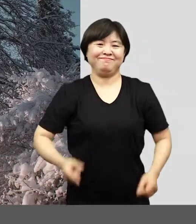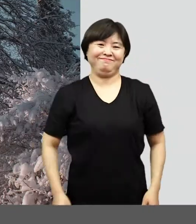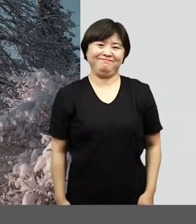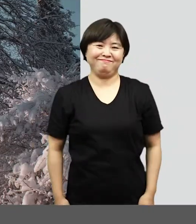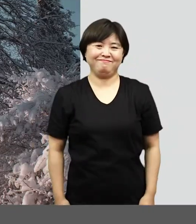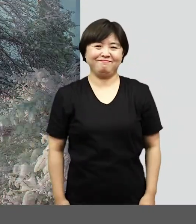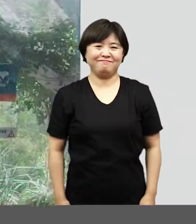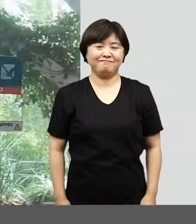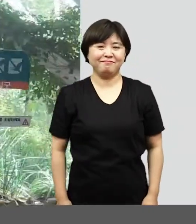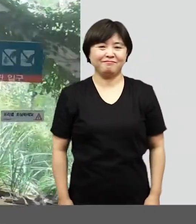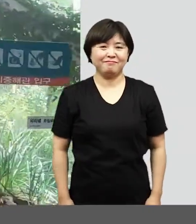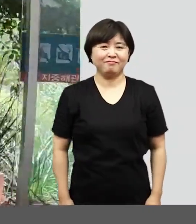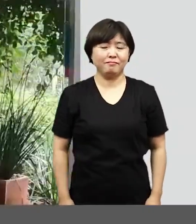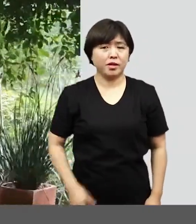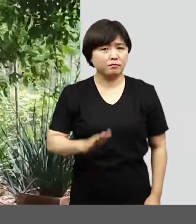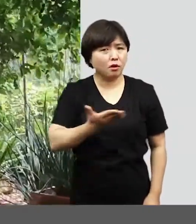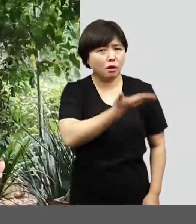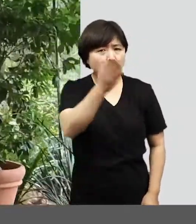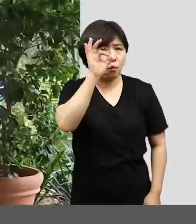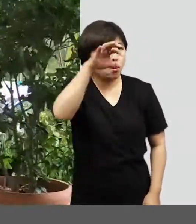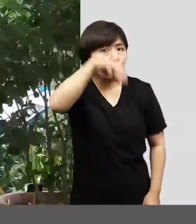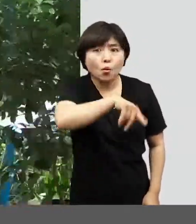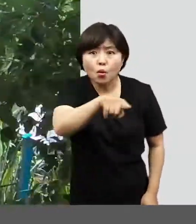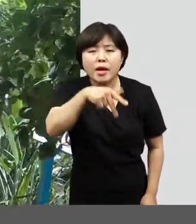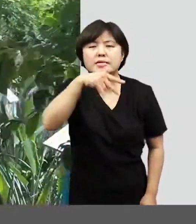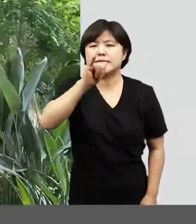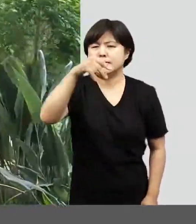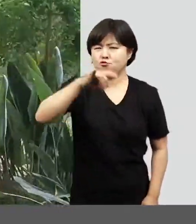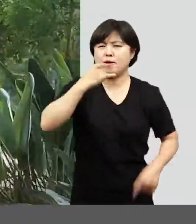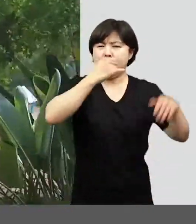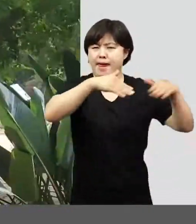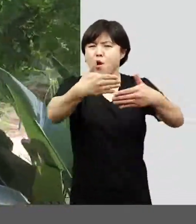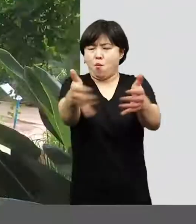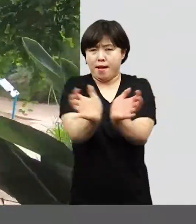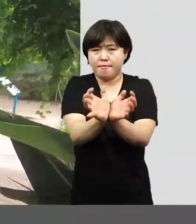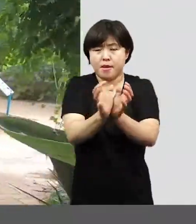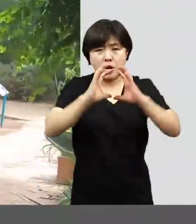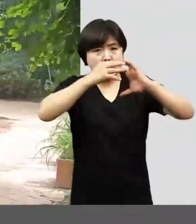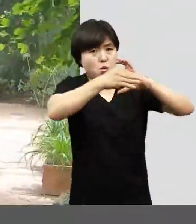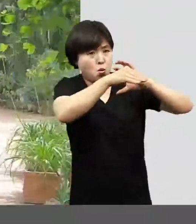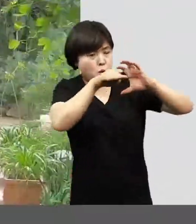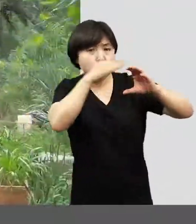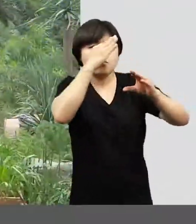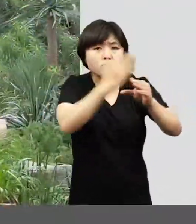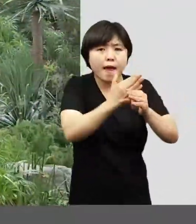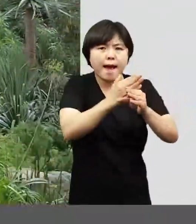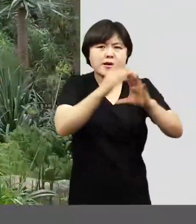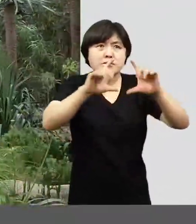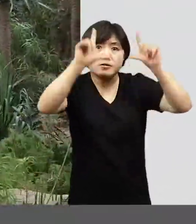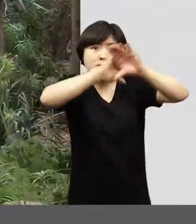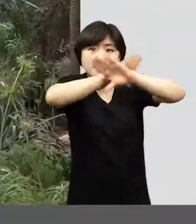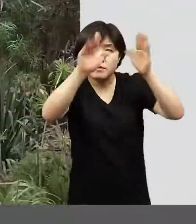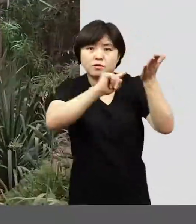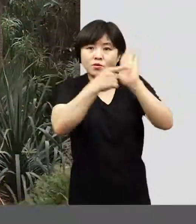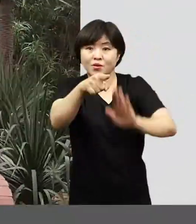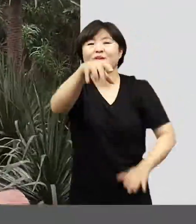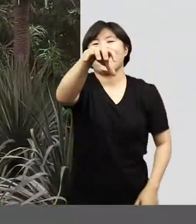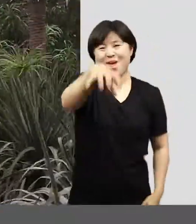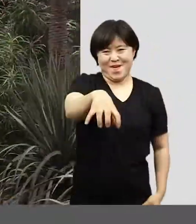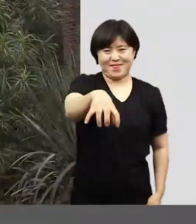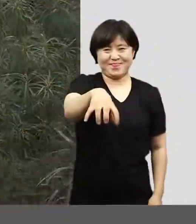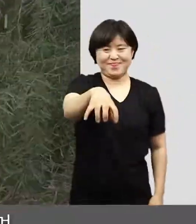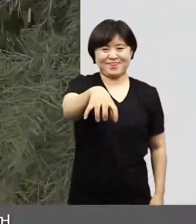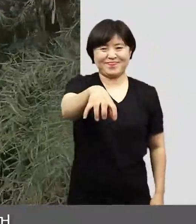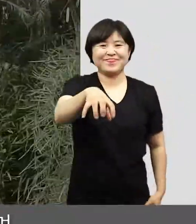기후가 떠오르는데 여러분이 지금 보고 계시는 지중해관은 온대기후 중에서도 지중해성 기후지역을 재현한 곳입니다.